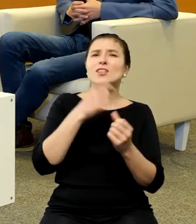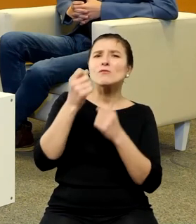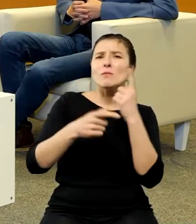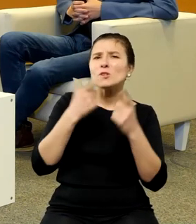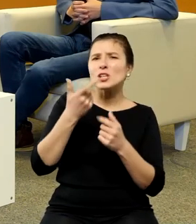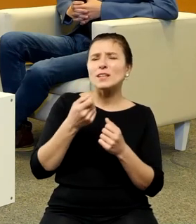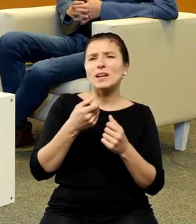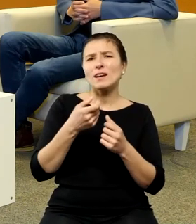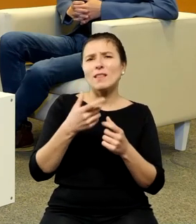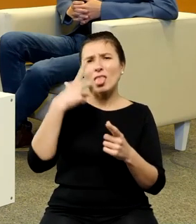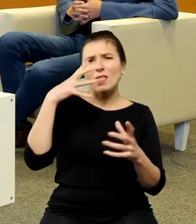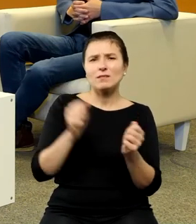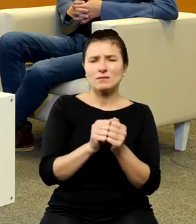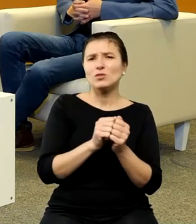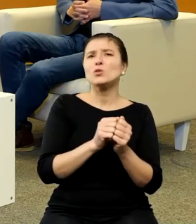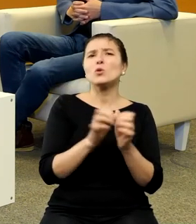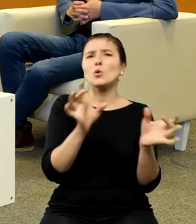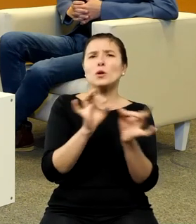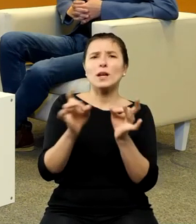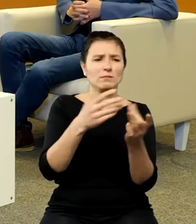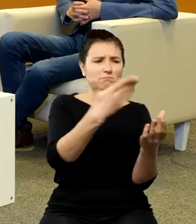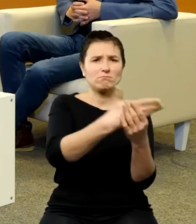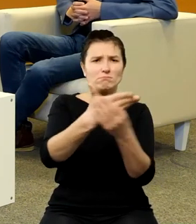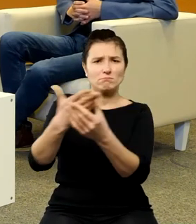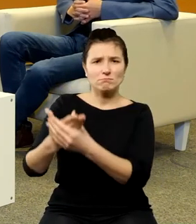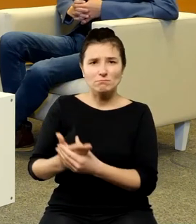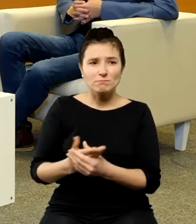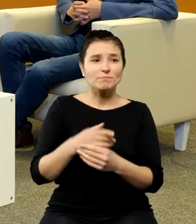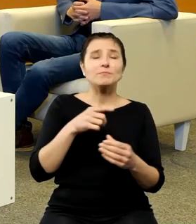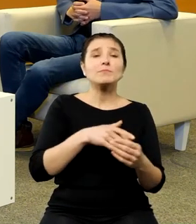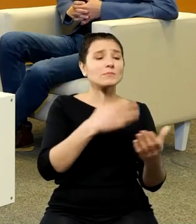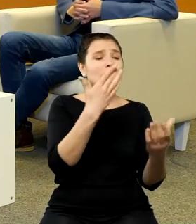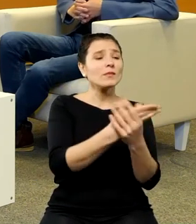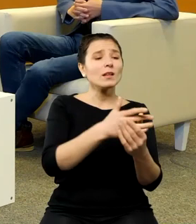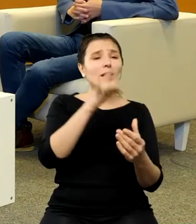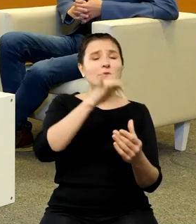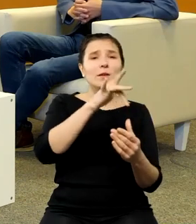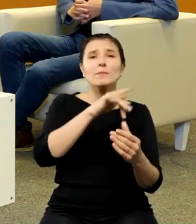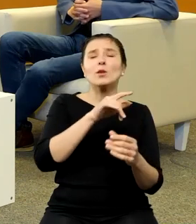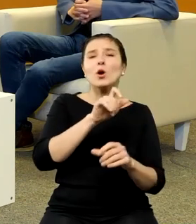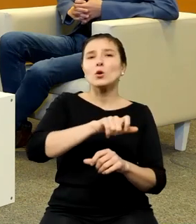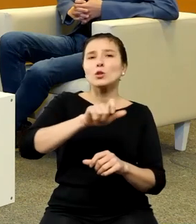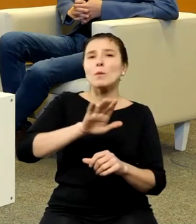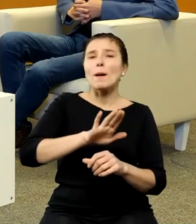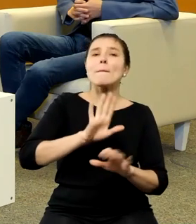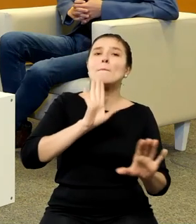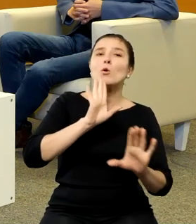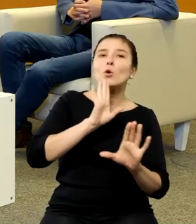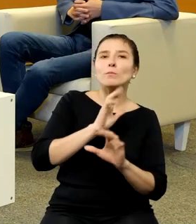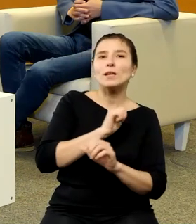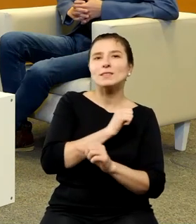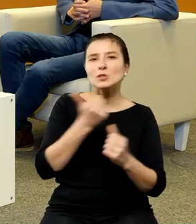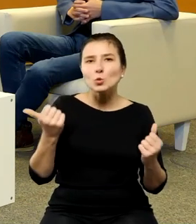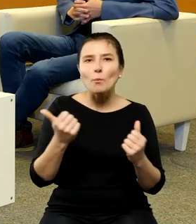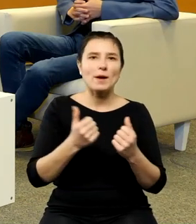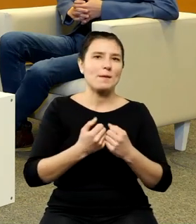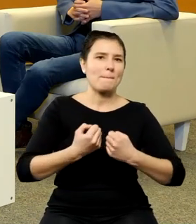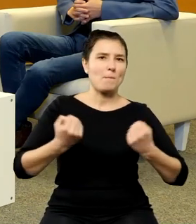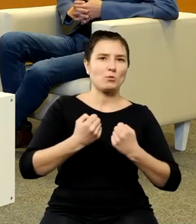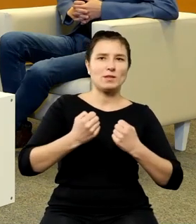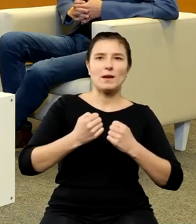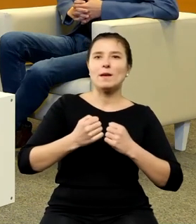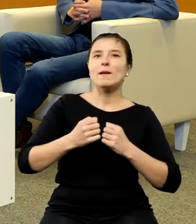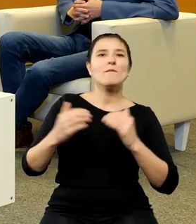mają moce podobne do superbohaterów znane z popularnych bajek czy komiksów i jest to jedna z prób dotarcia